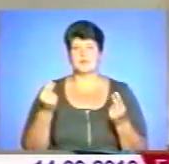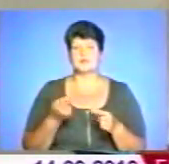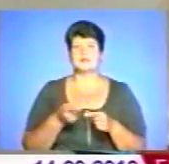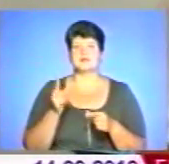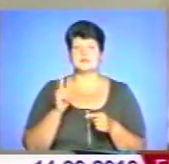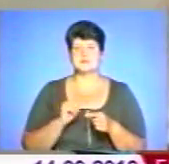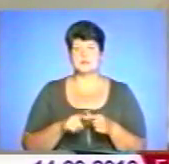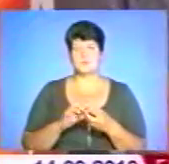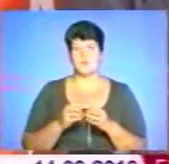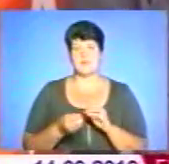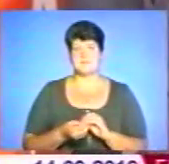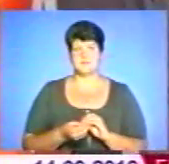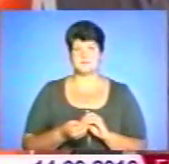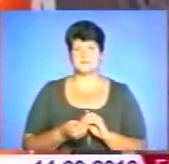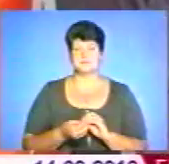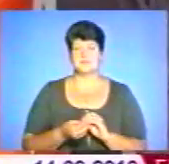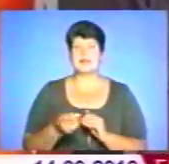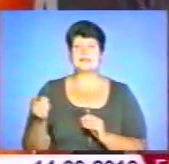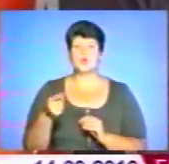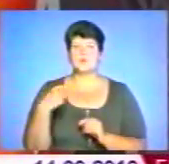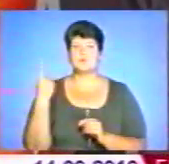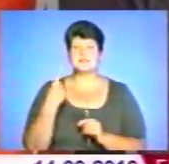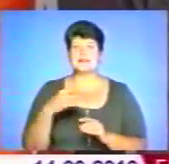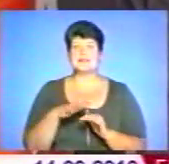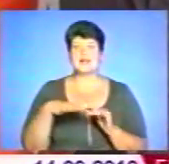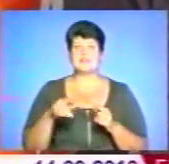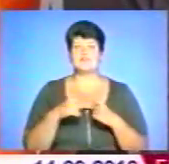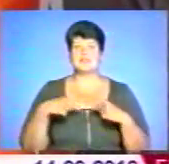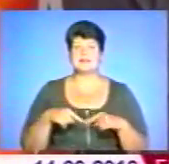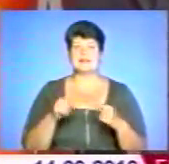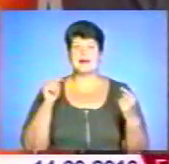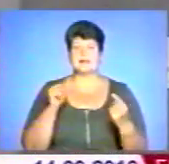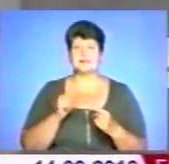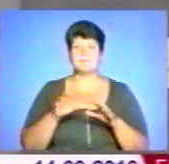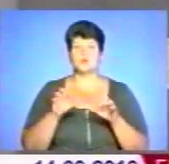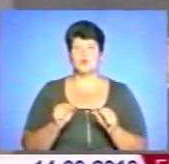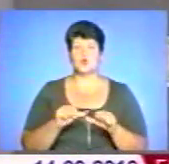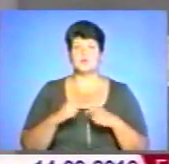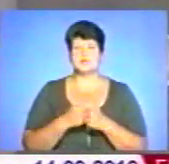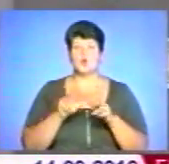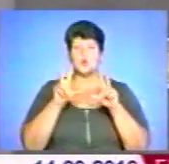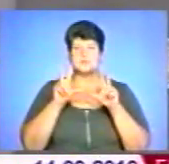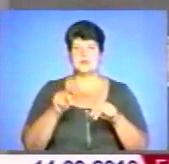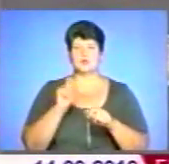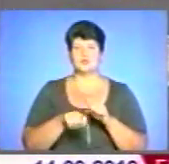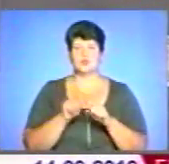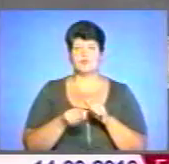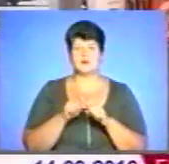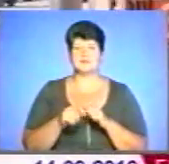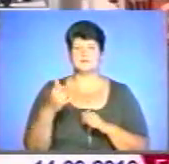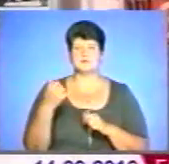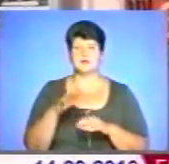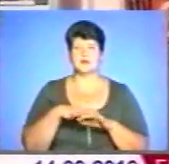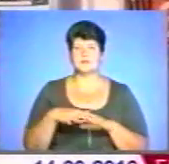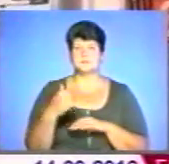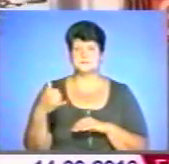на цій проблемі. Тернопільське обласне територіальне відділення антимонопольного комітету обіцяє контролювати ринок пального. У